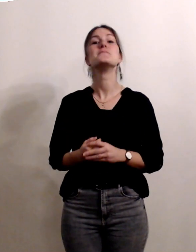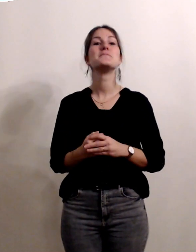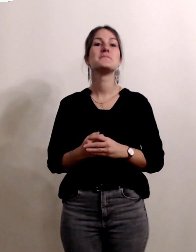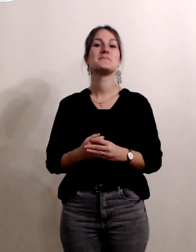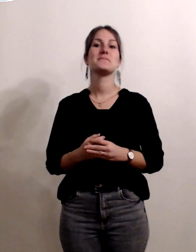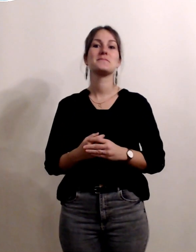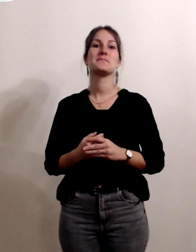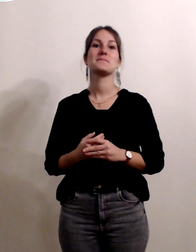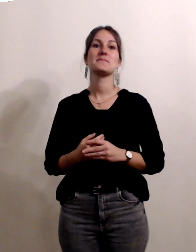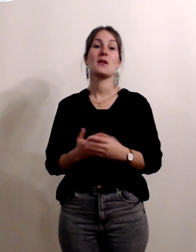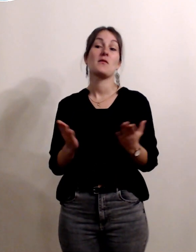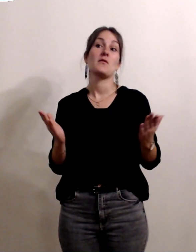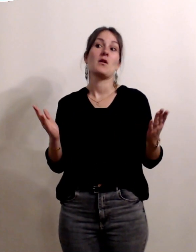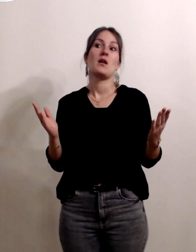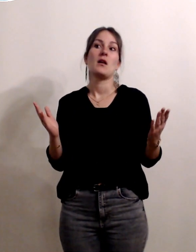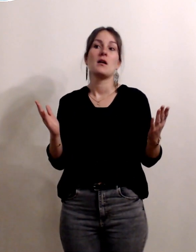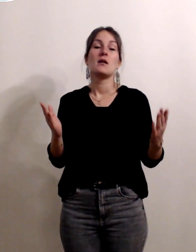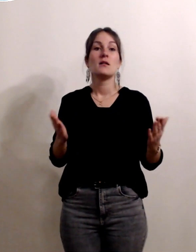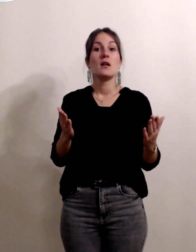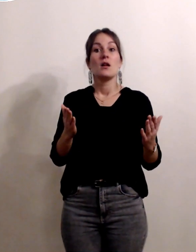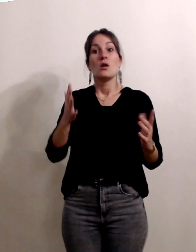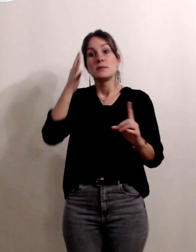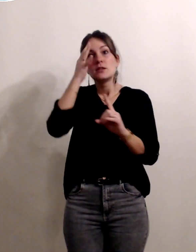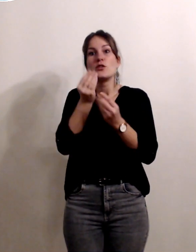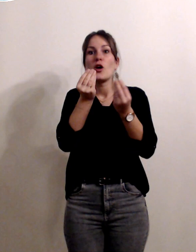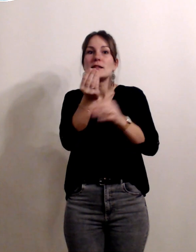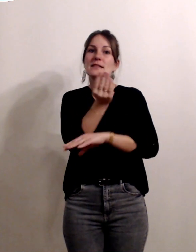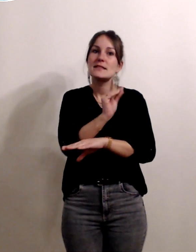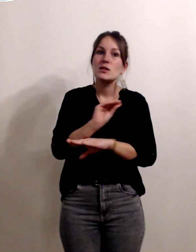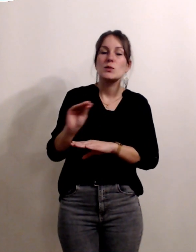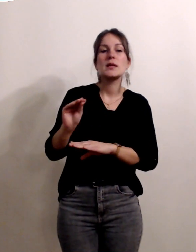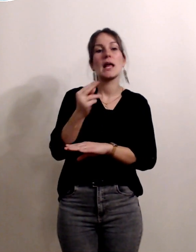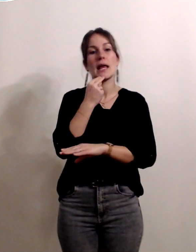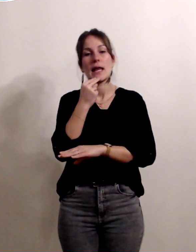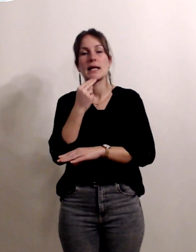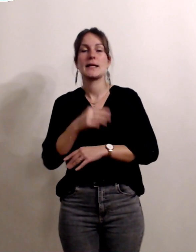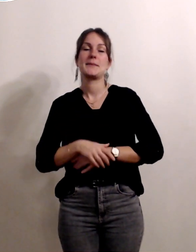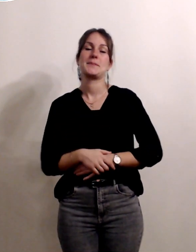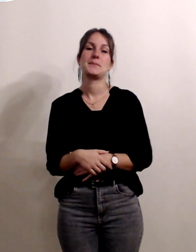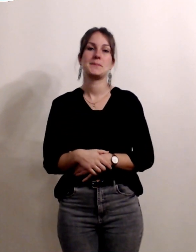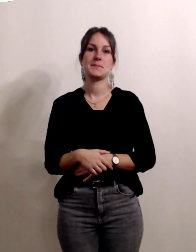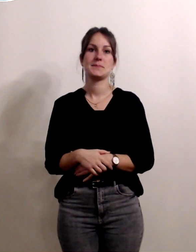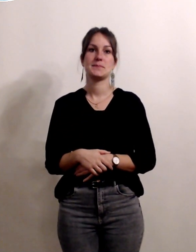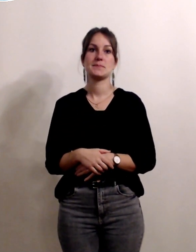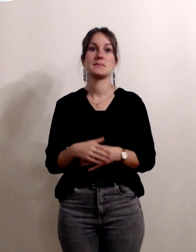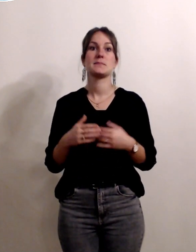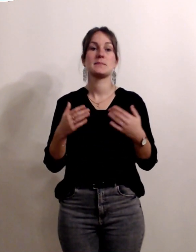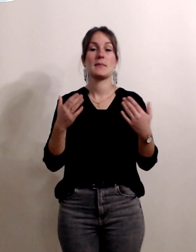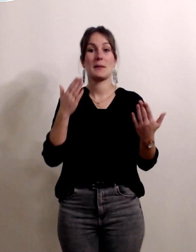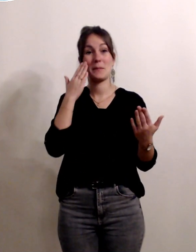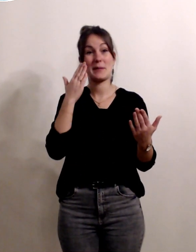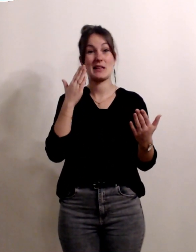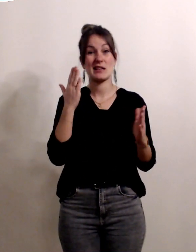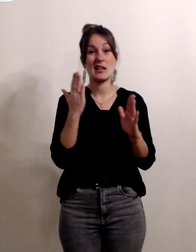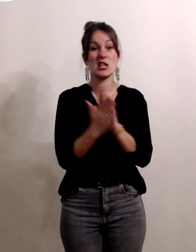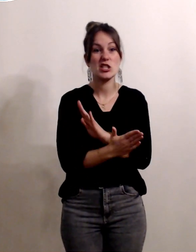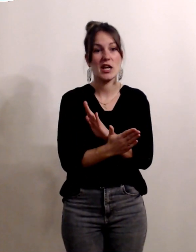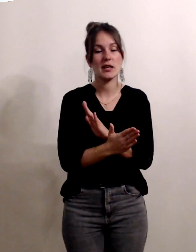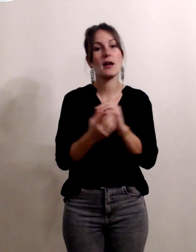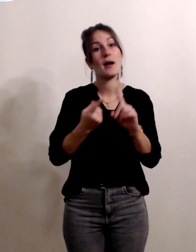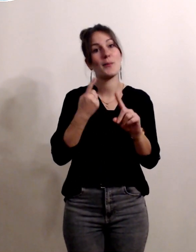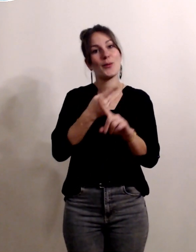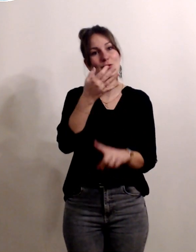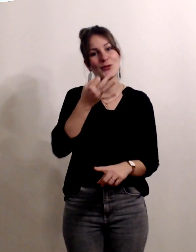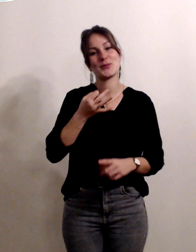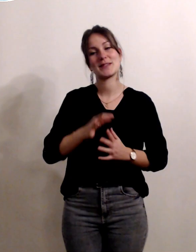ce qui nous anime au quotidien de vous apporter de la sécurité et de la qualité et quand on n'y parvient pas c'est